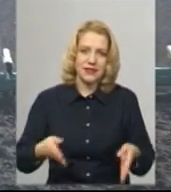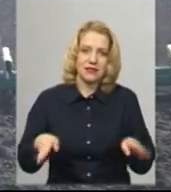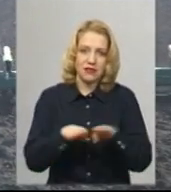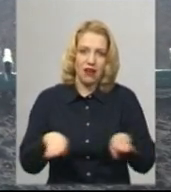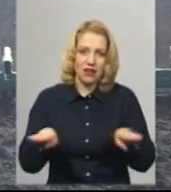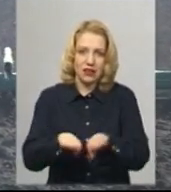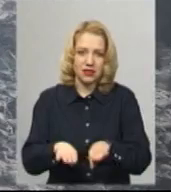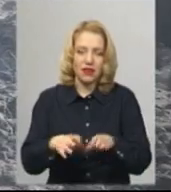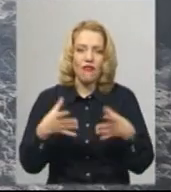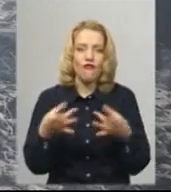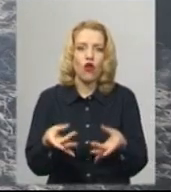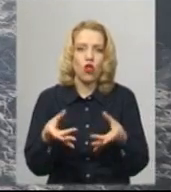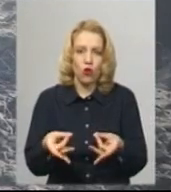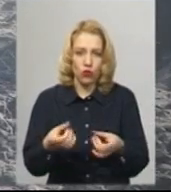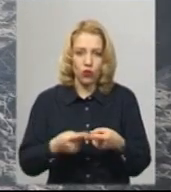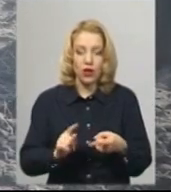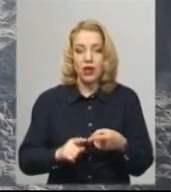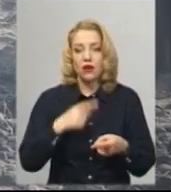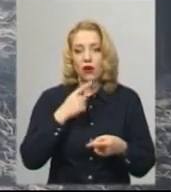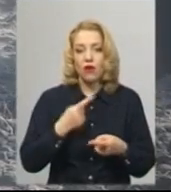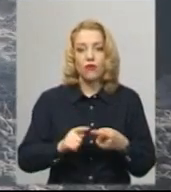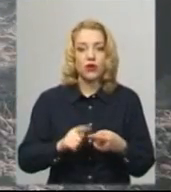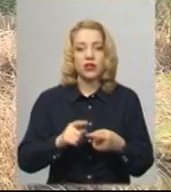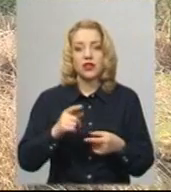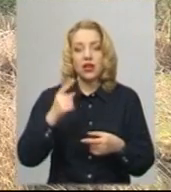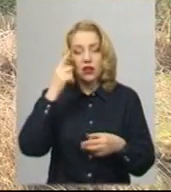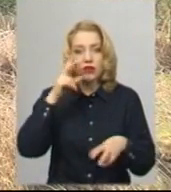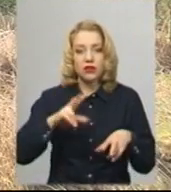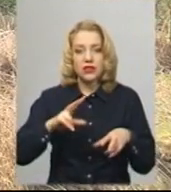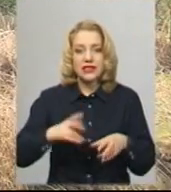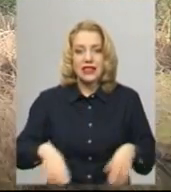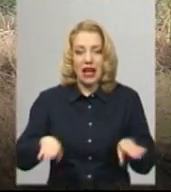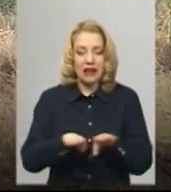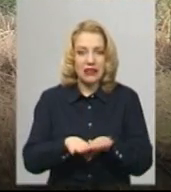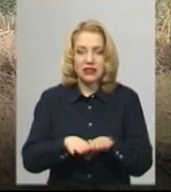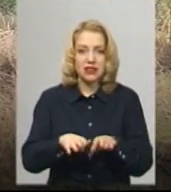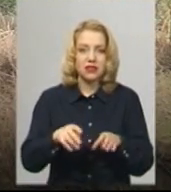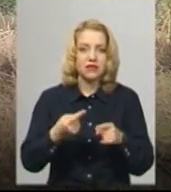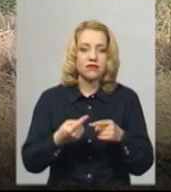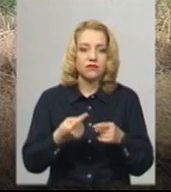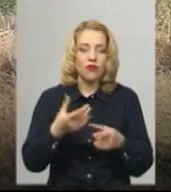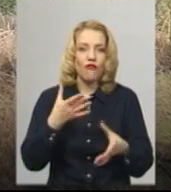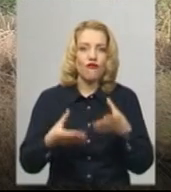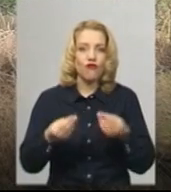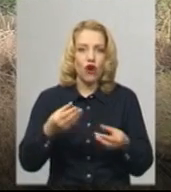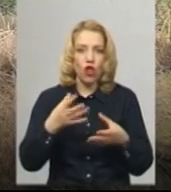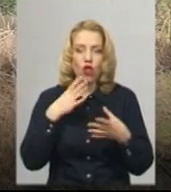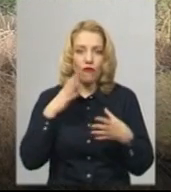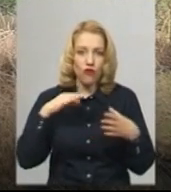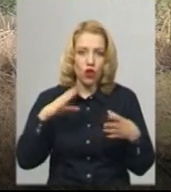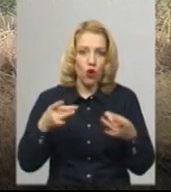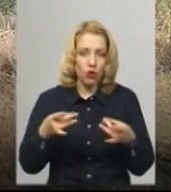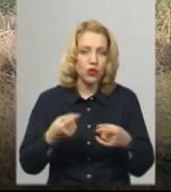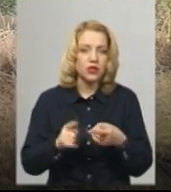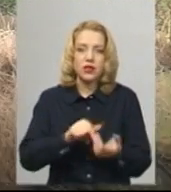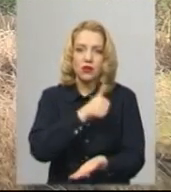проростатиме. Сподіватися на рісній дощі, каже агроном, цієї весни не доводиться. Закрити вологу – це найголовніше, ту вологу, яка